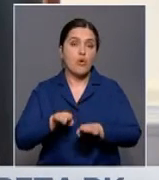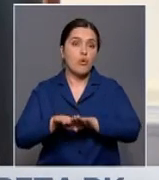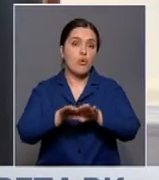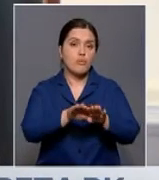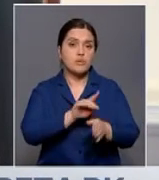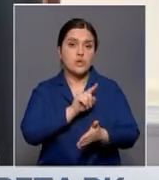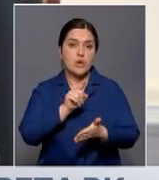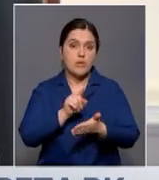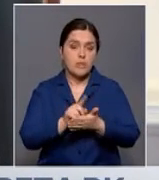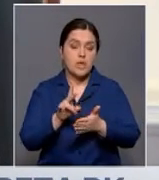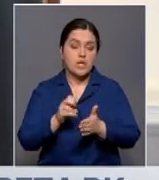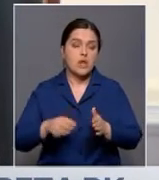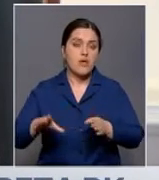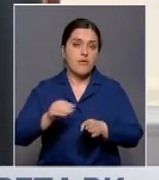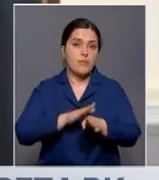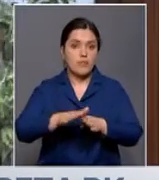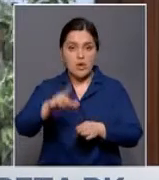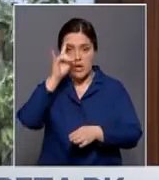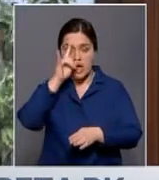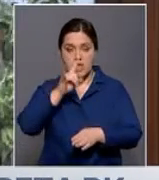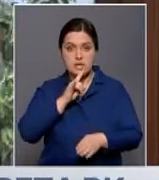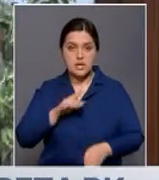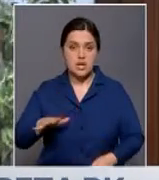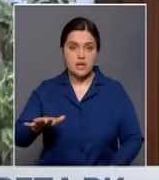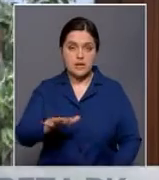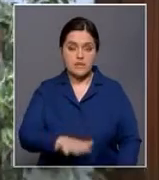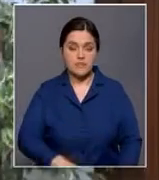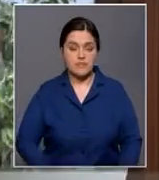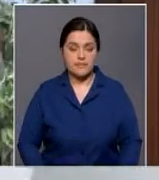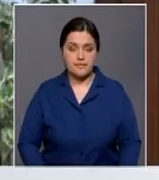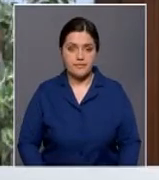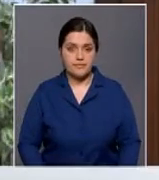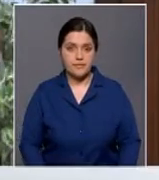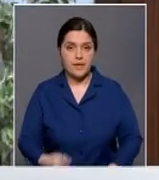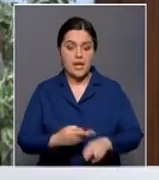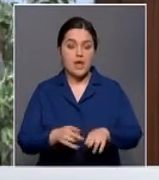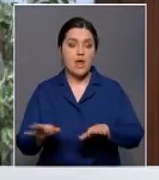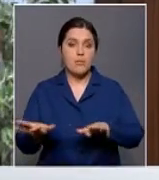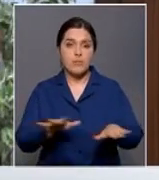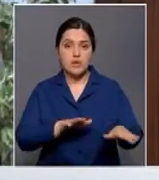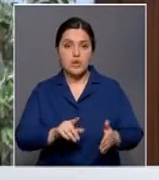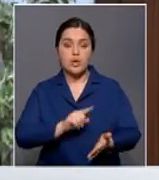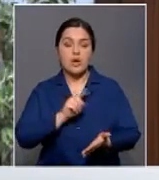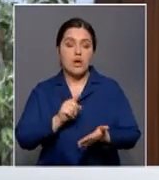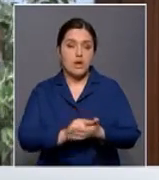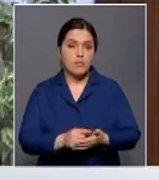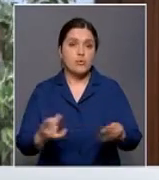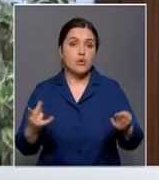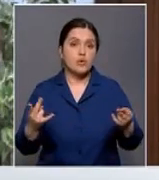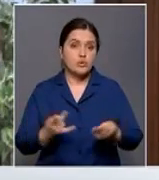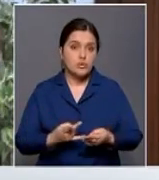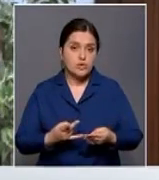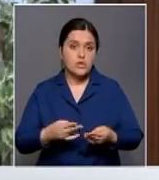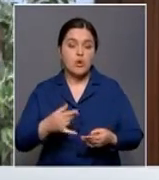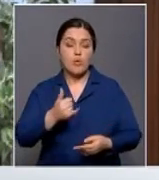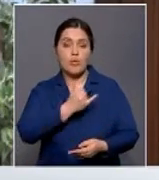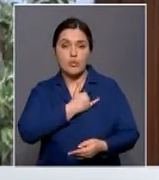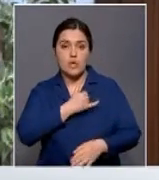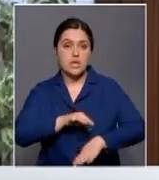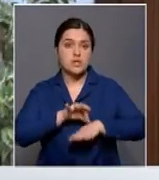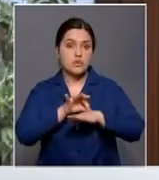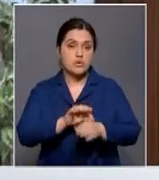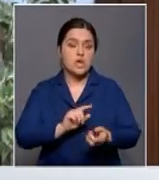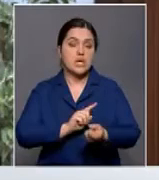на всей территории Республики. Эта процедура необходима, потому что у нас идет реформирование